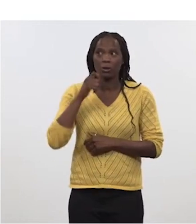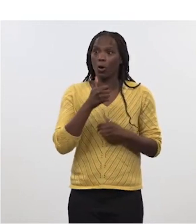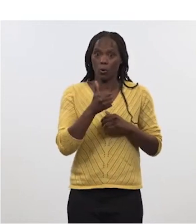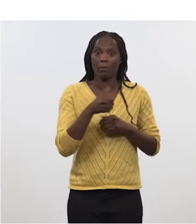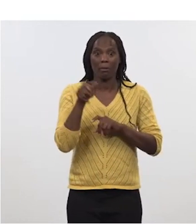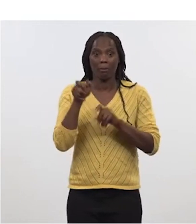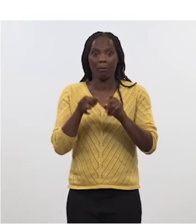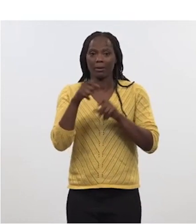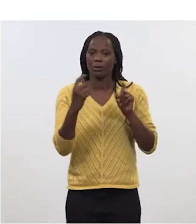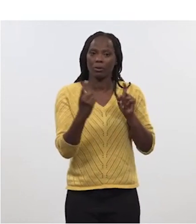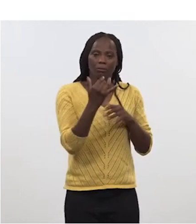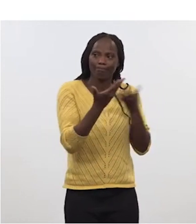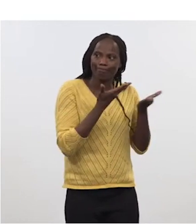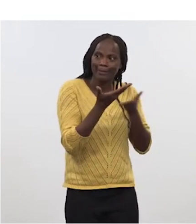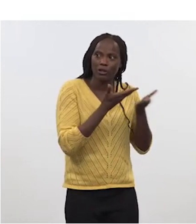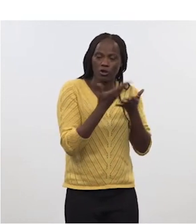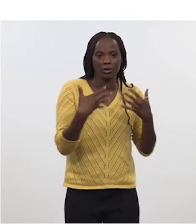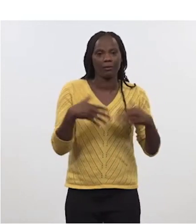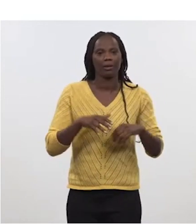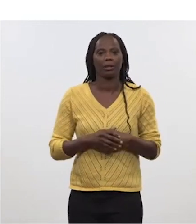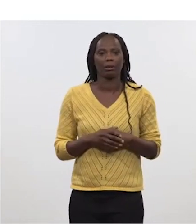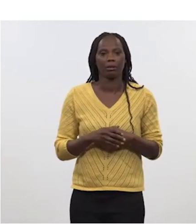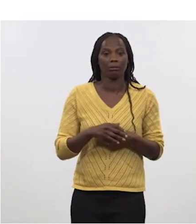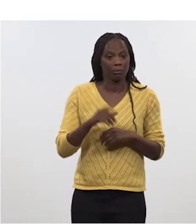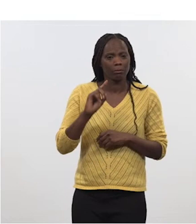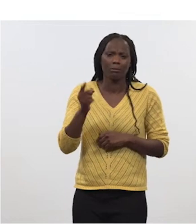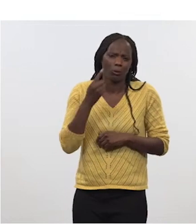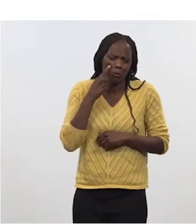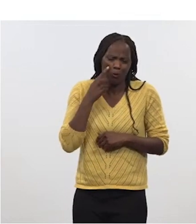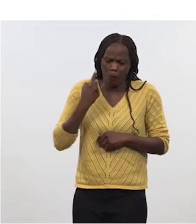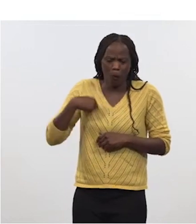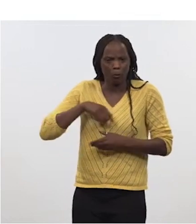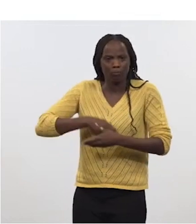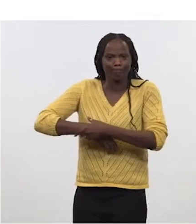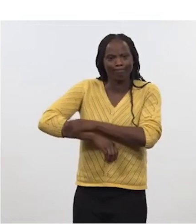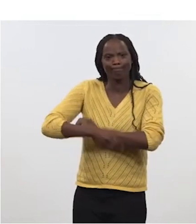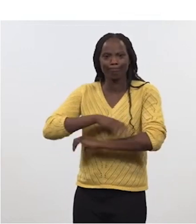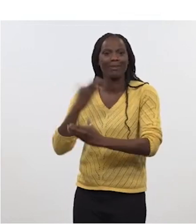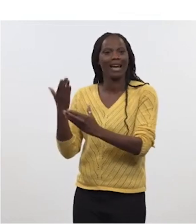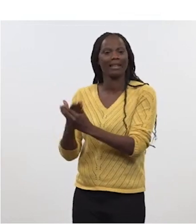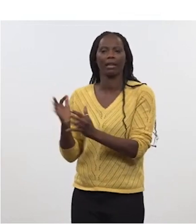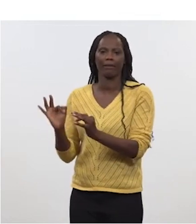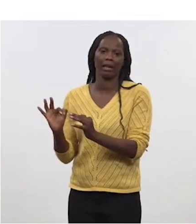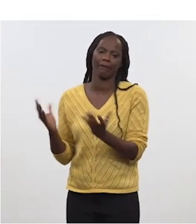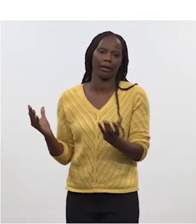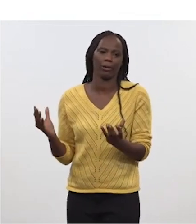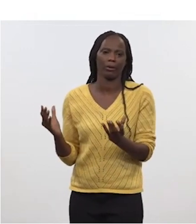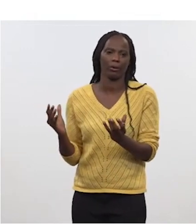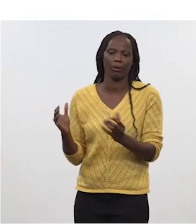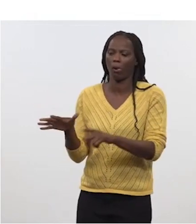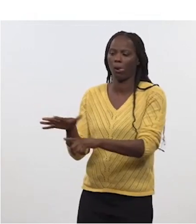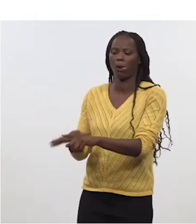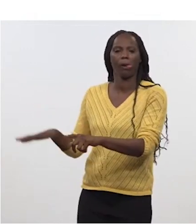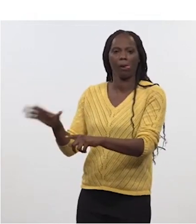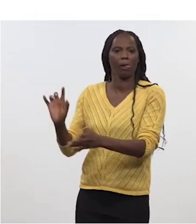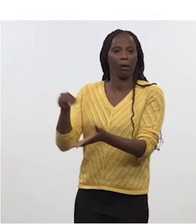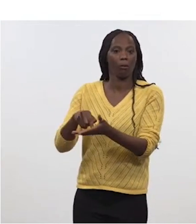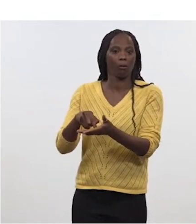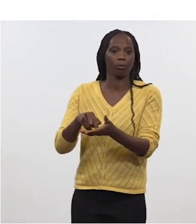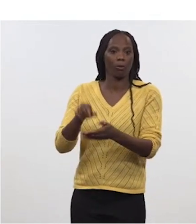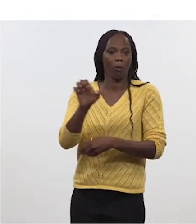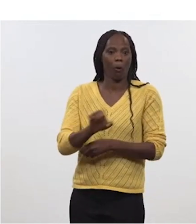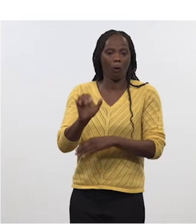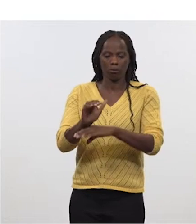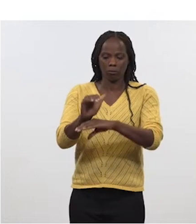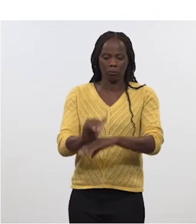au téléphone. Vous savez à quel point, en plus, nous sommes mobilisés sur la sécurité de cette région d'Europe. Ce qui nous